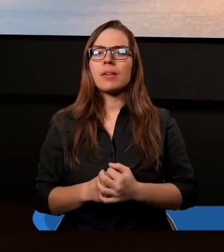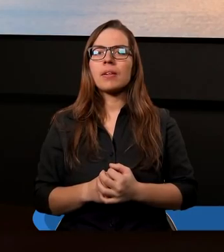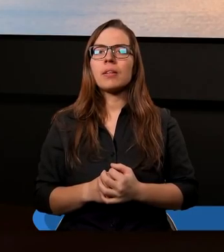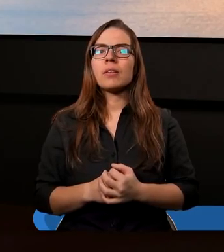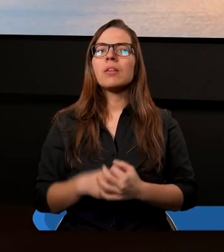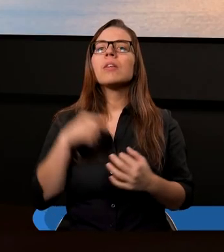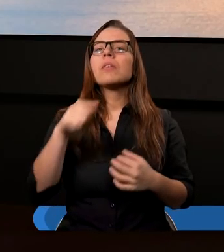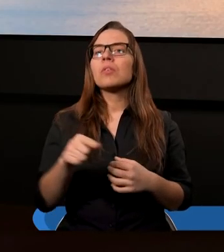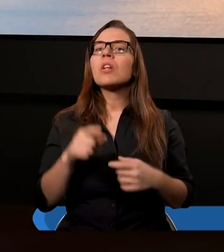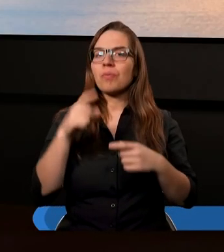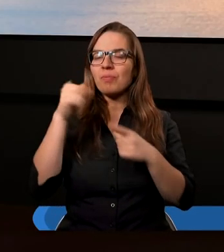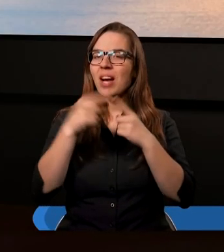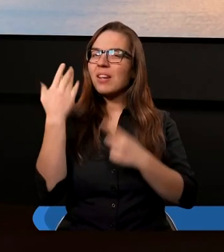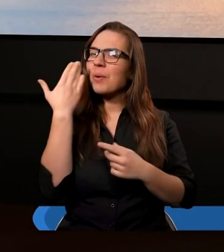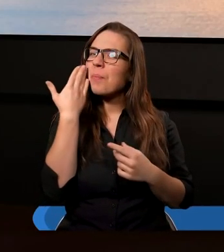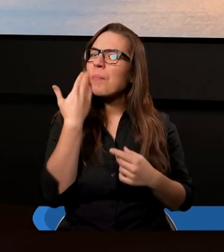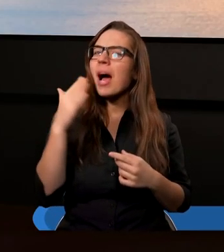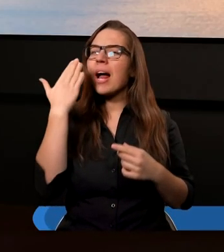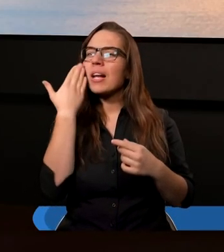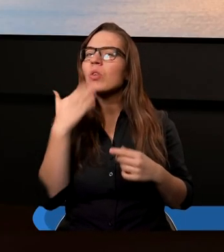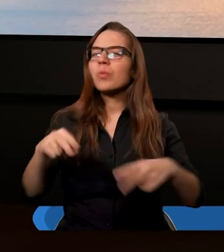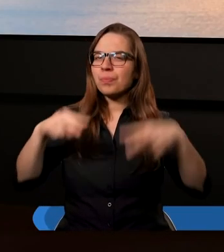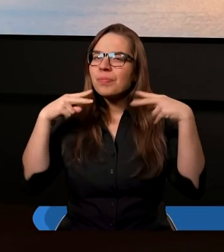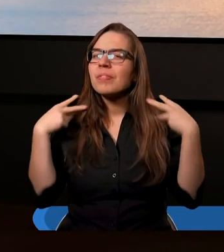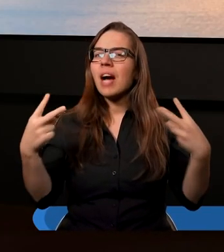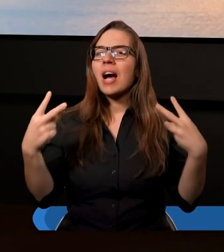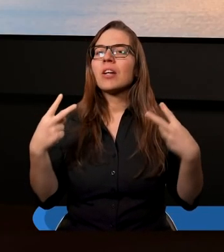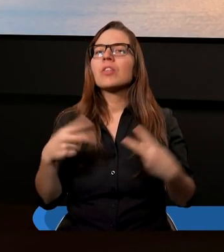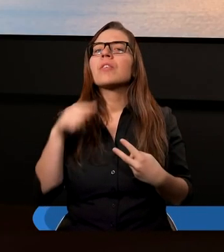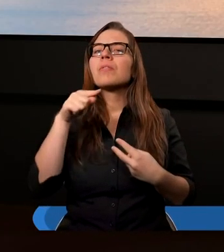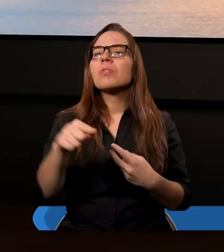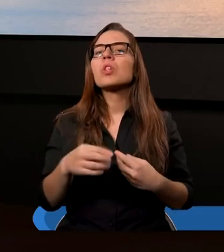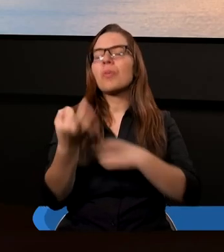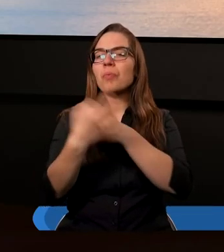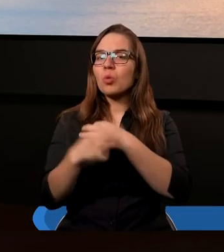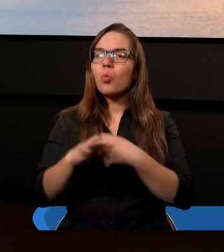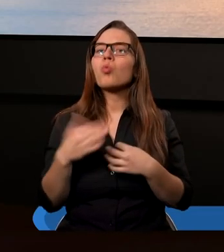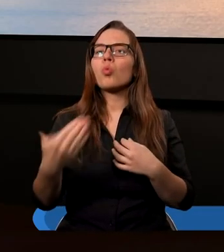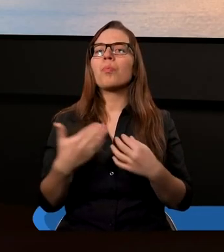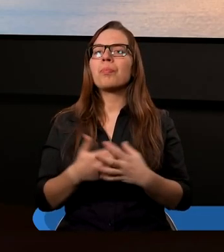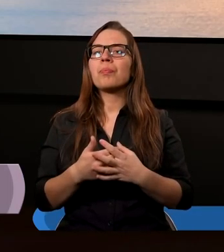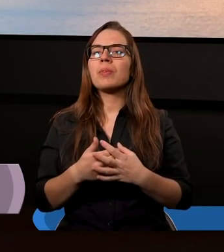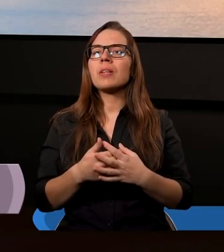Dzisiejszy studium uważam, że jest bardzo ważny. Cały cyklu tych studiów nad temat